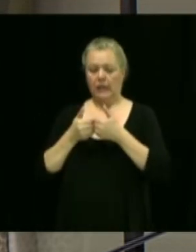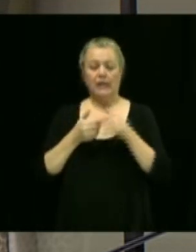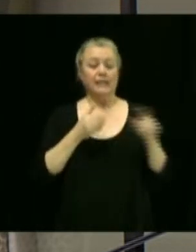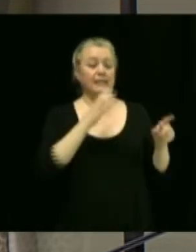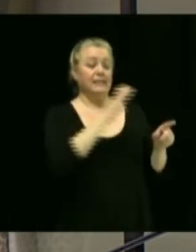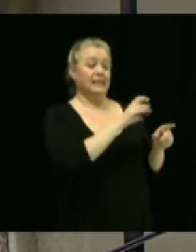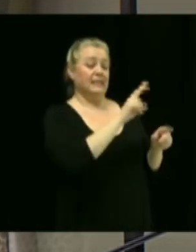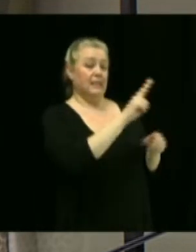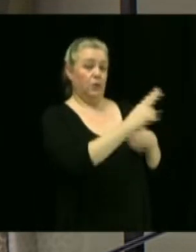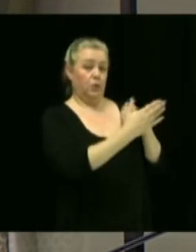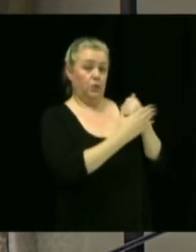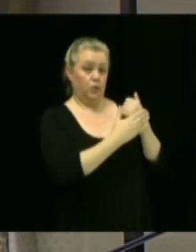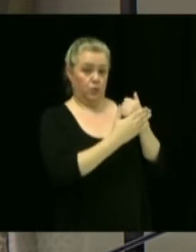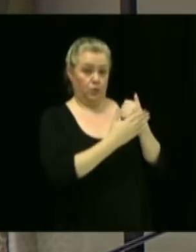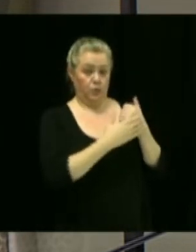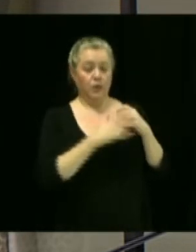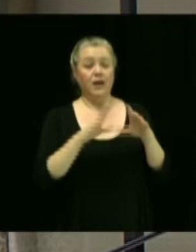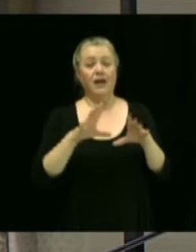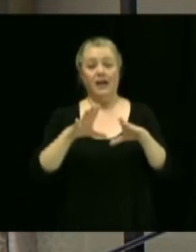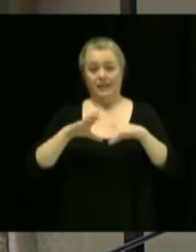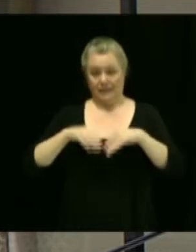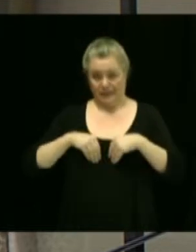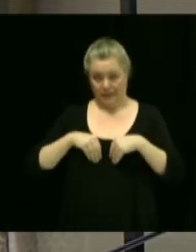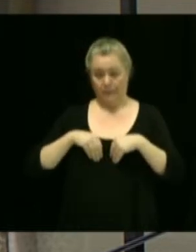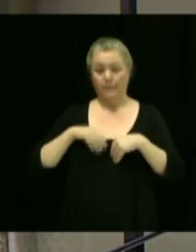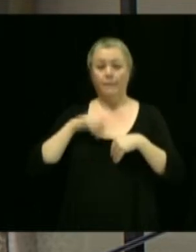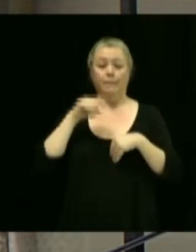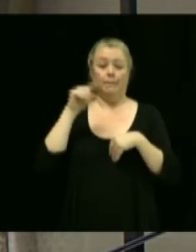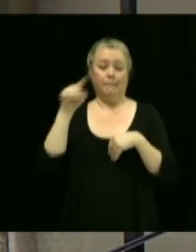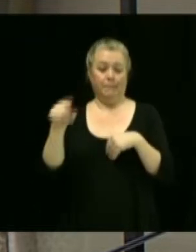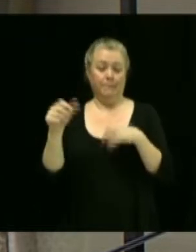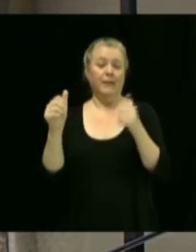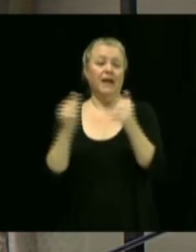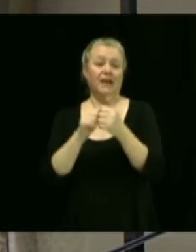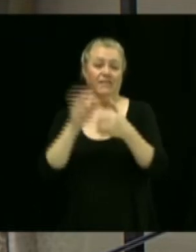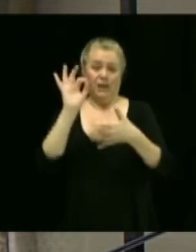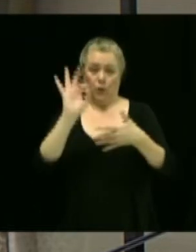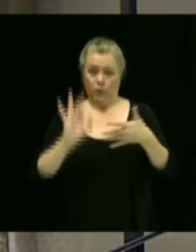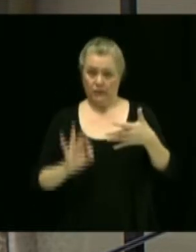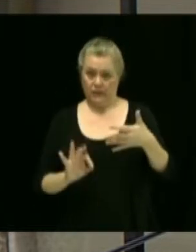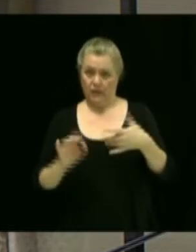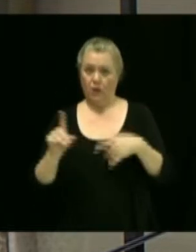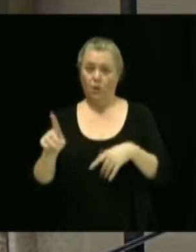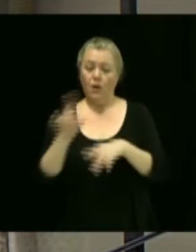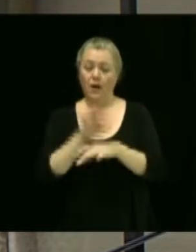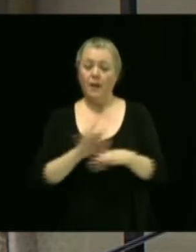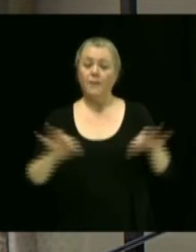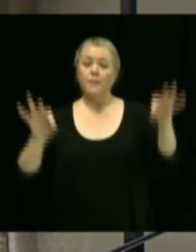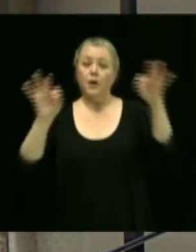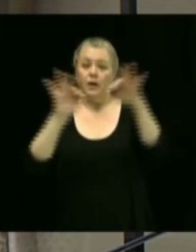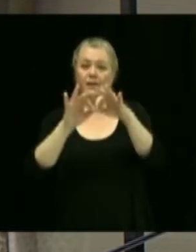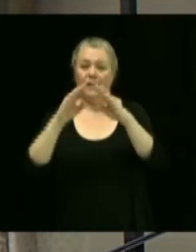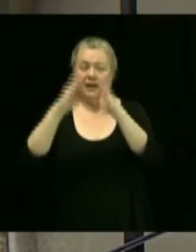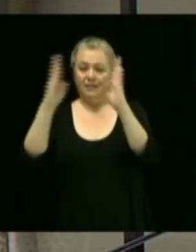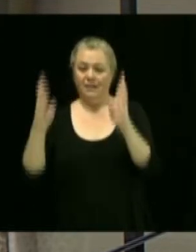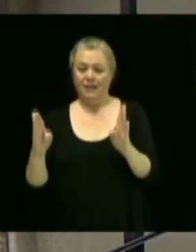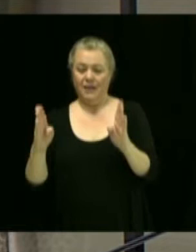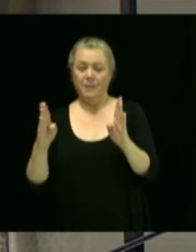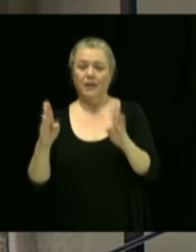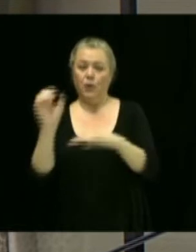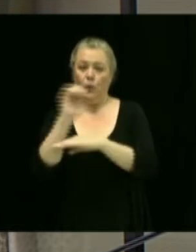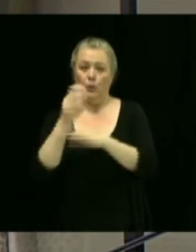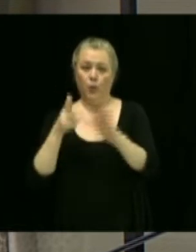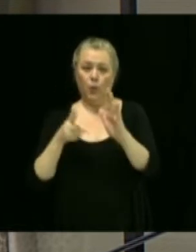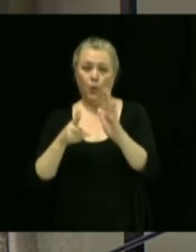CCU recommande d'accorder la dérogation mineure conditionnellement à ce que l'empiétement de l'abri d'auto en cours avant ne soit pas